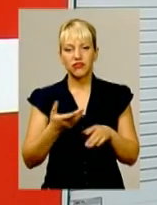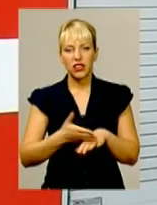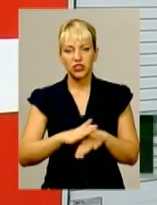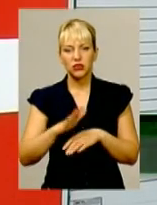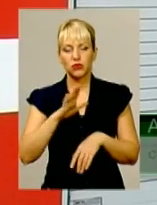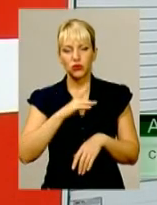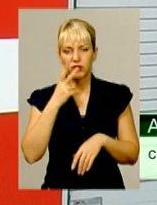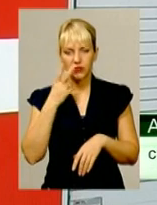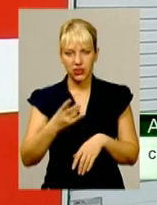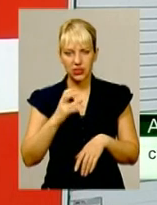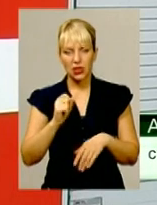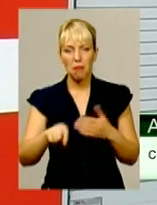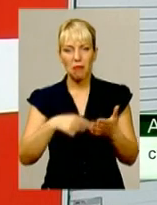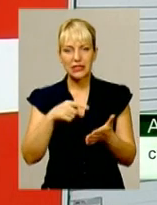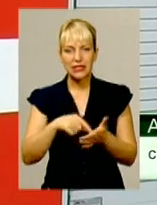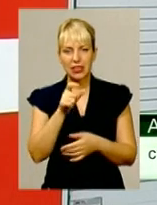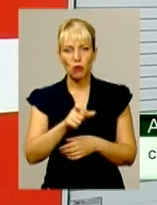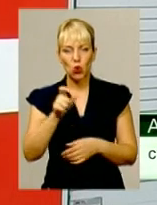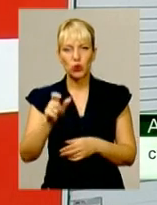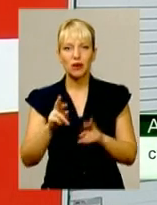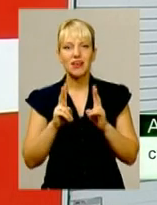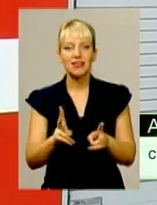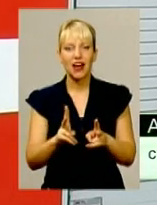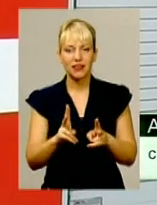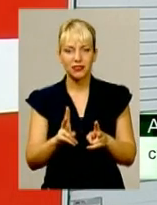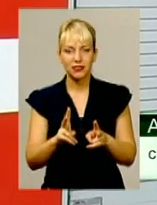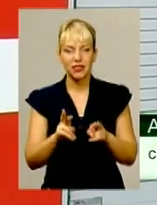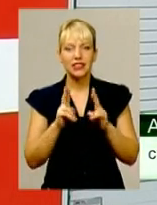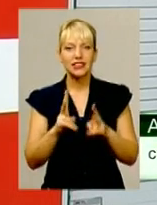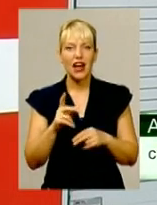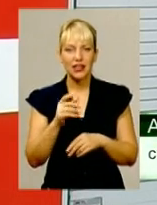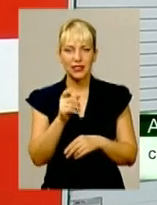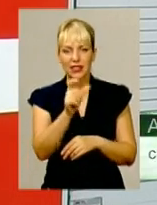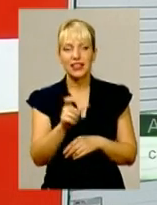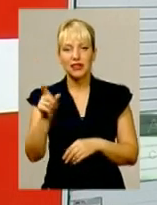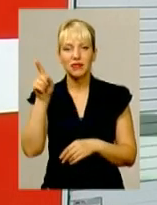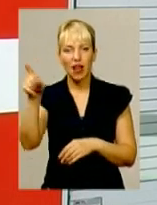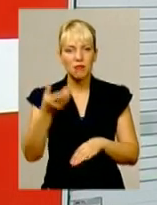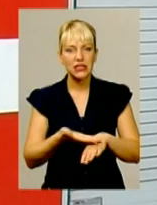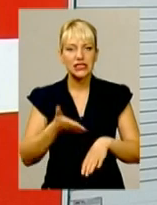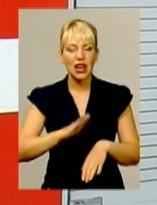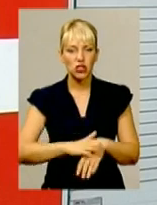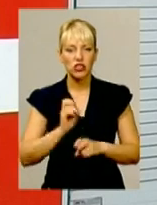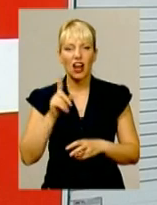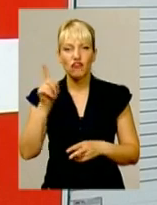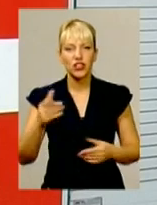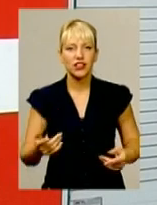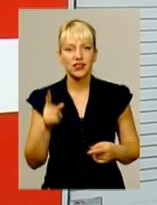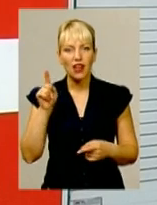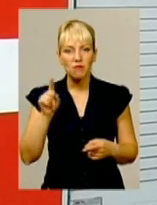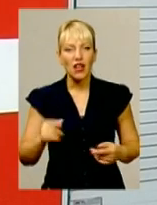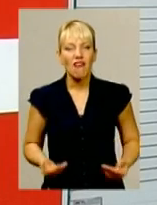міським людям, як вони там, як тим тяжко, як вони виживають.